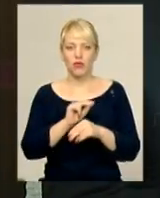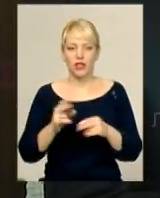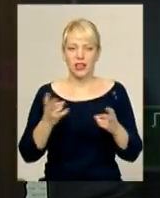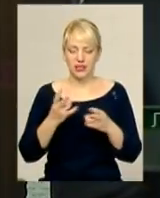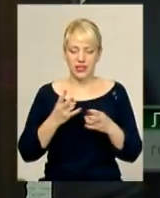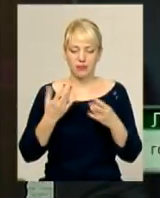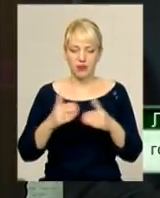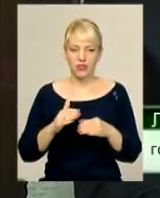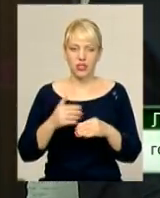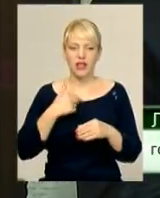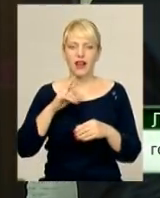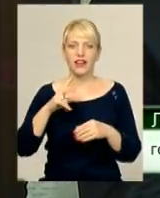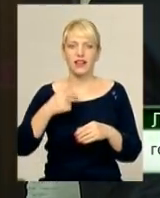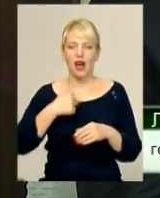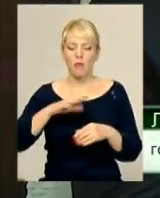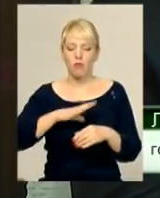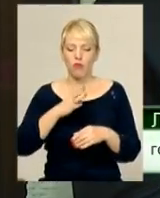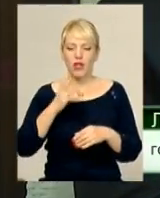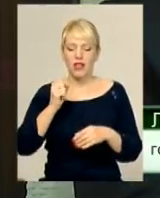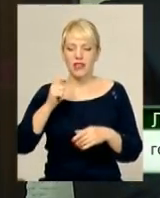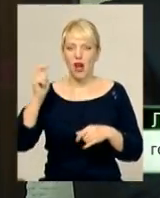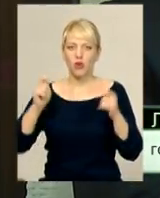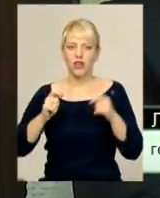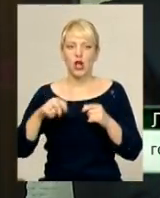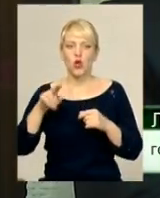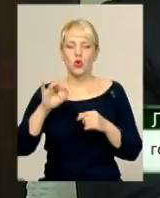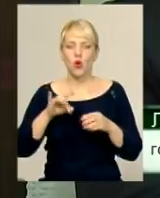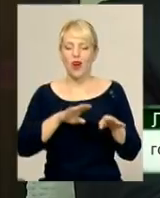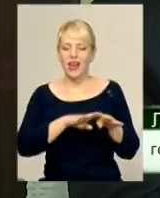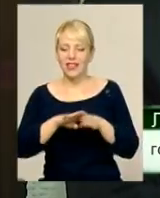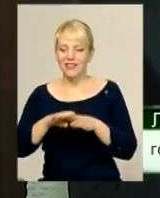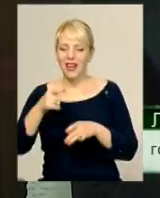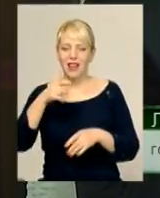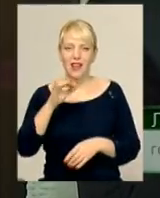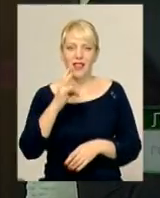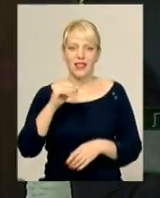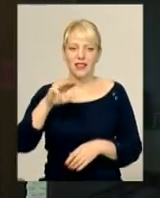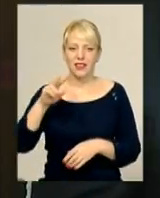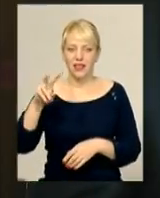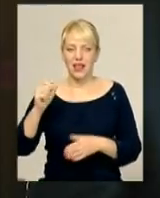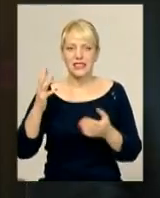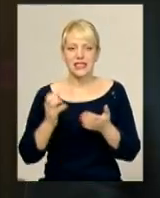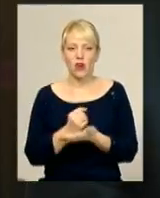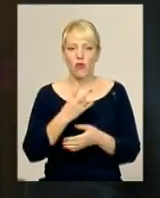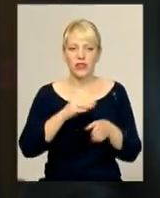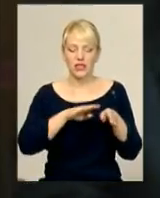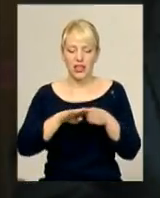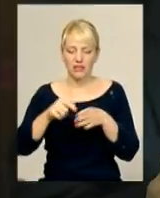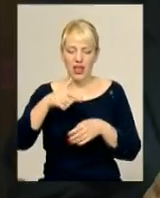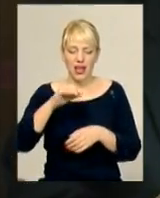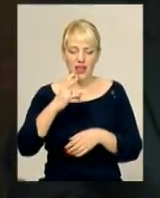конференції, до уровня генетичного. Знаходити на генетичному рівні